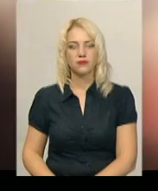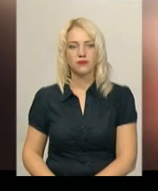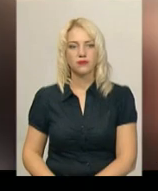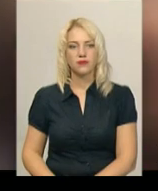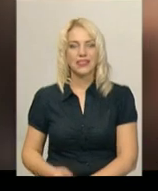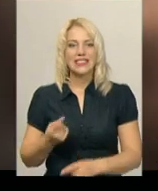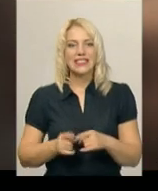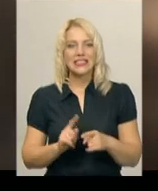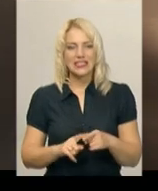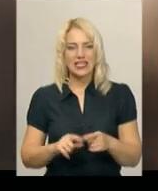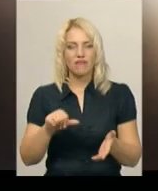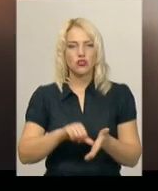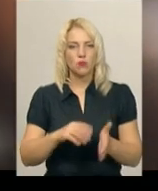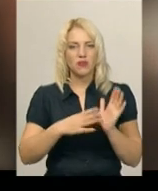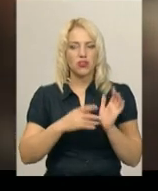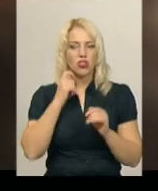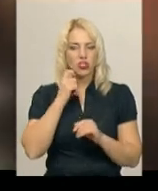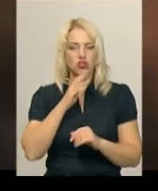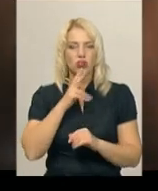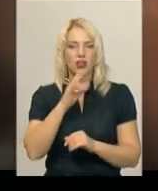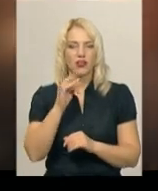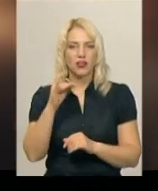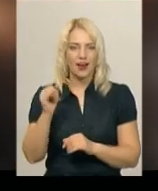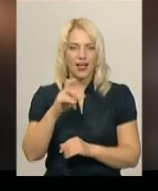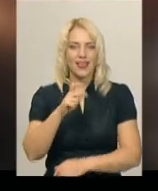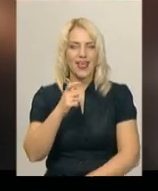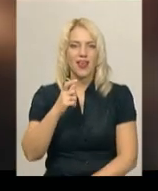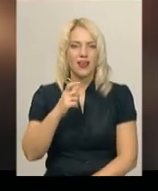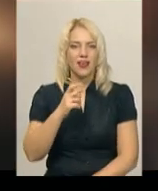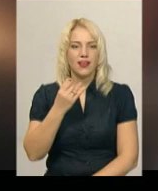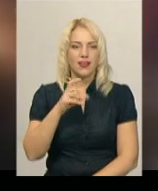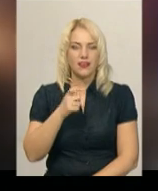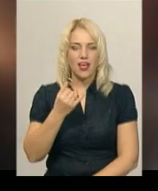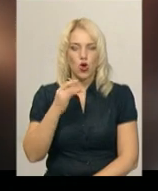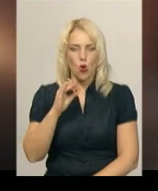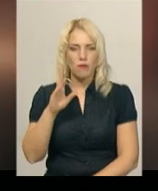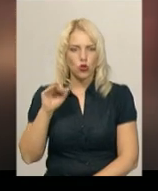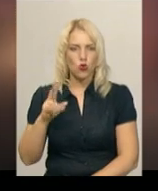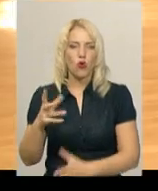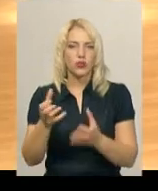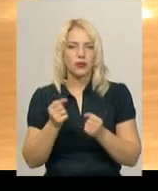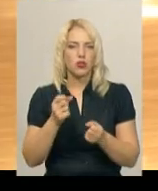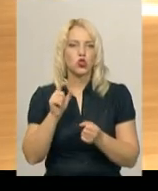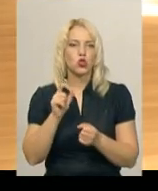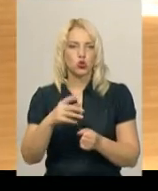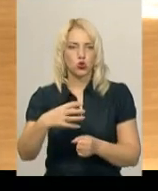Це виступ 9-річної хмельничанки Кіри Єрьоменко, за який вона отримала золоту медаль Чемпіонату світу.